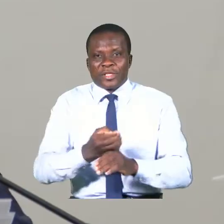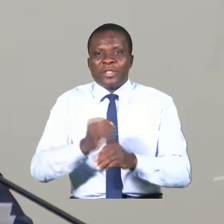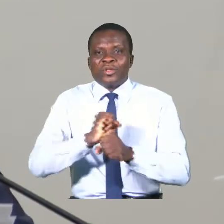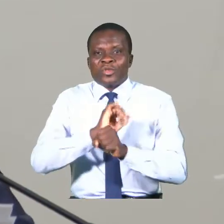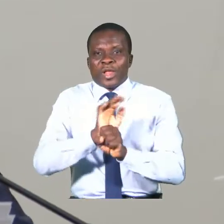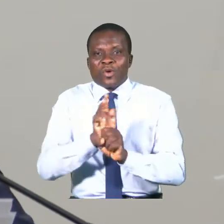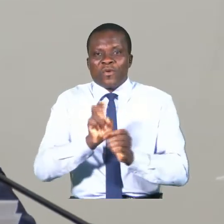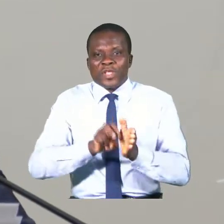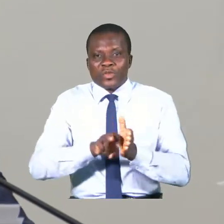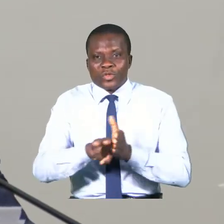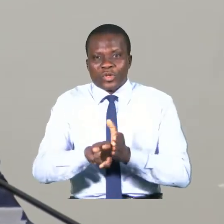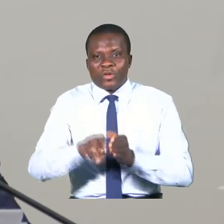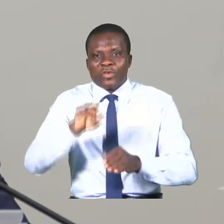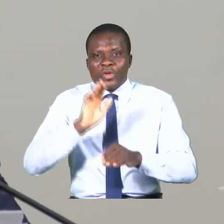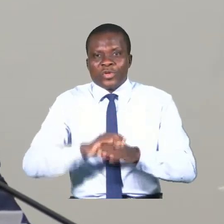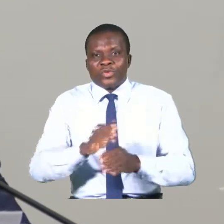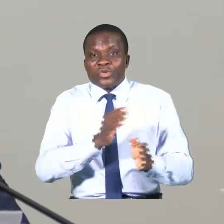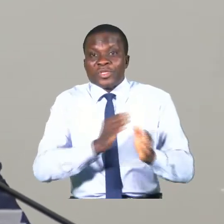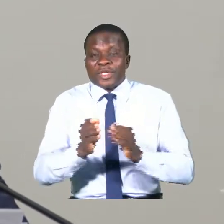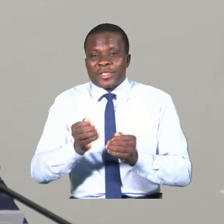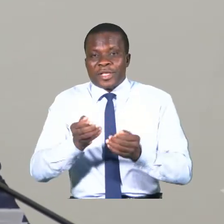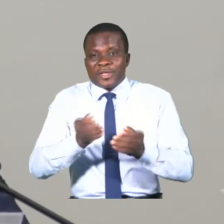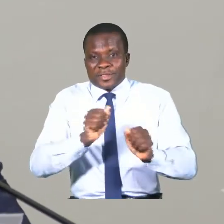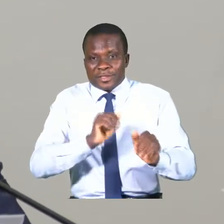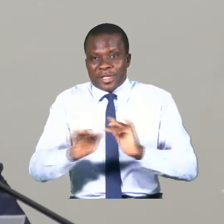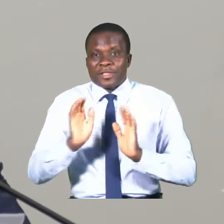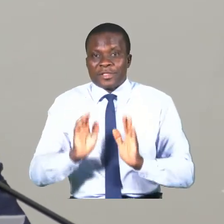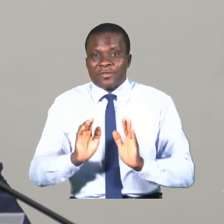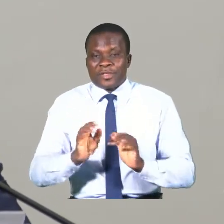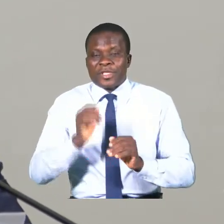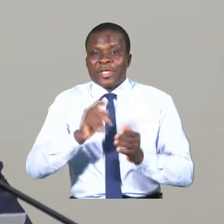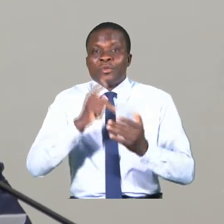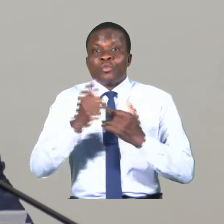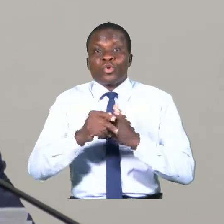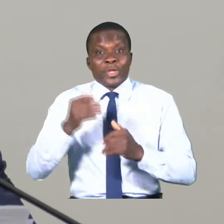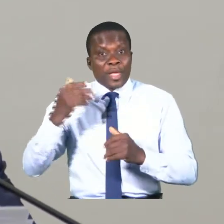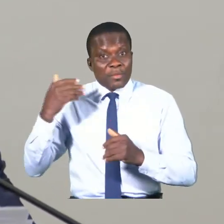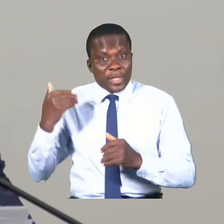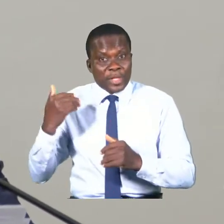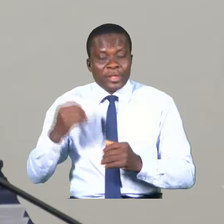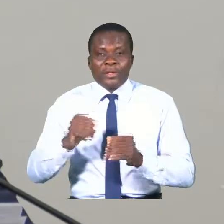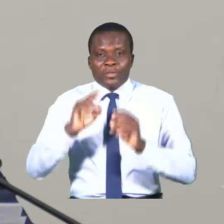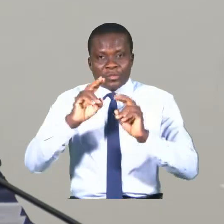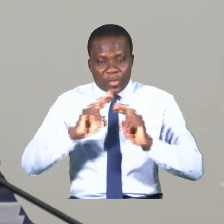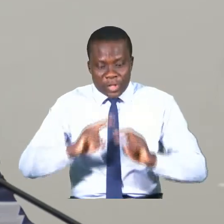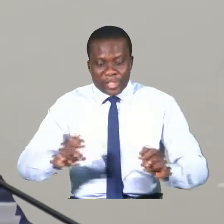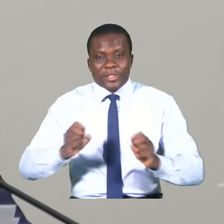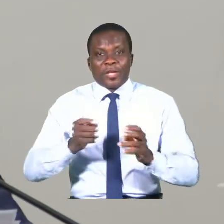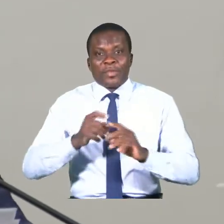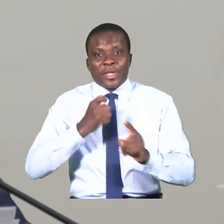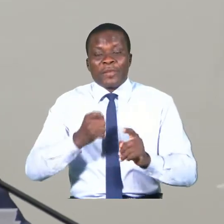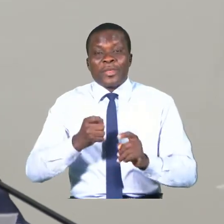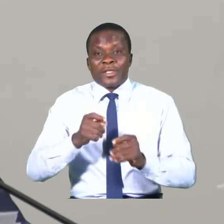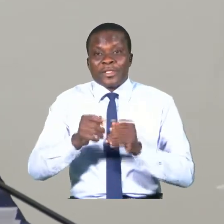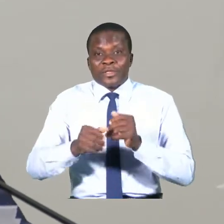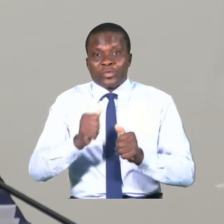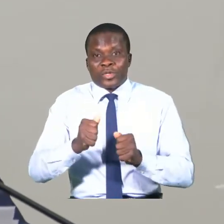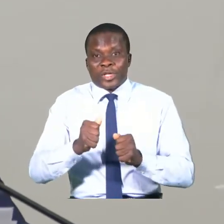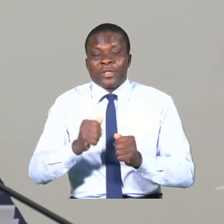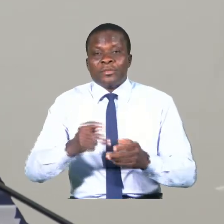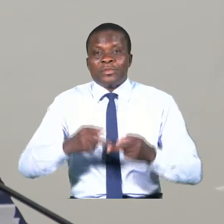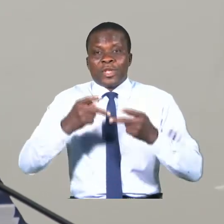-19 sur certaines activités initialement programmées, examens à partir duquel des